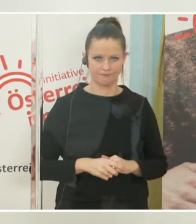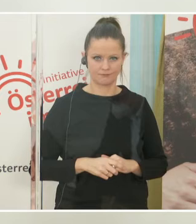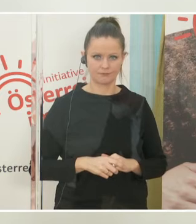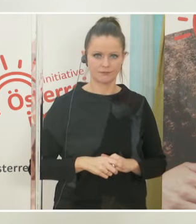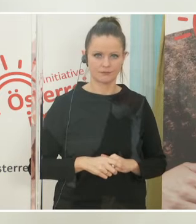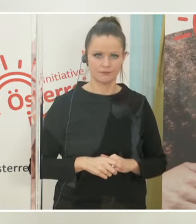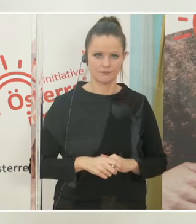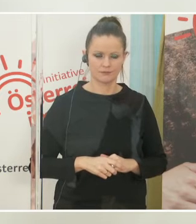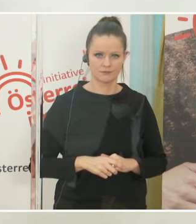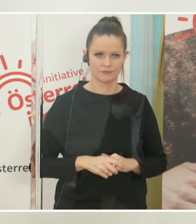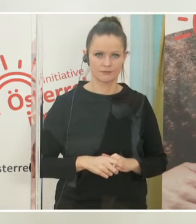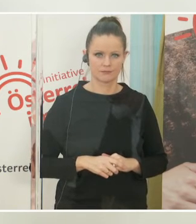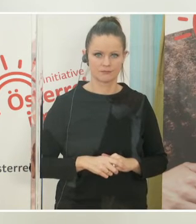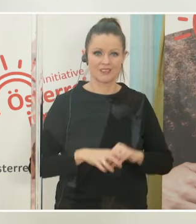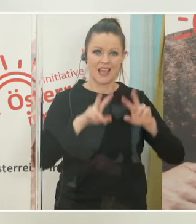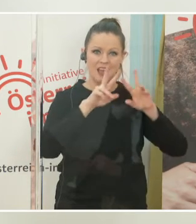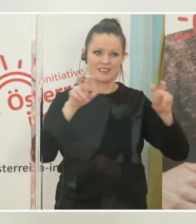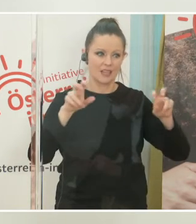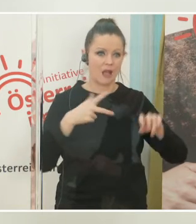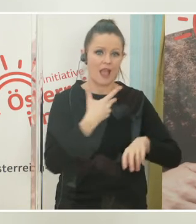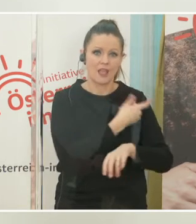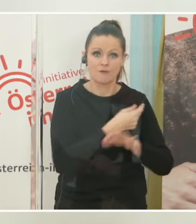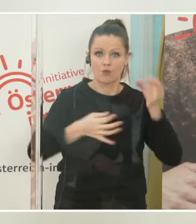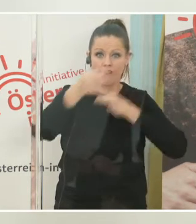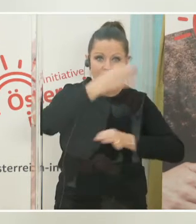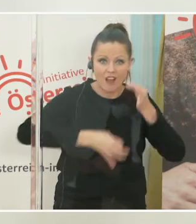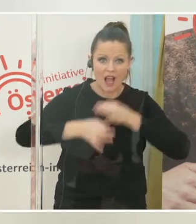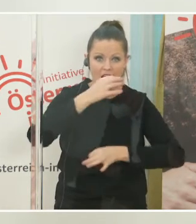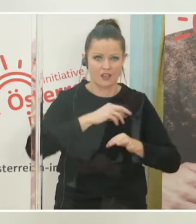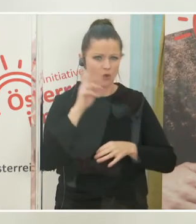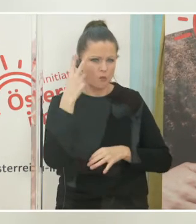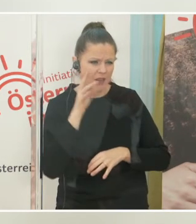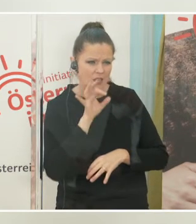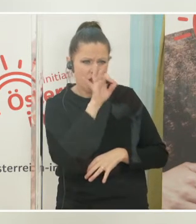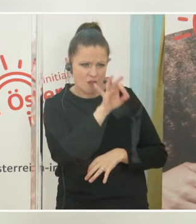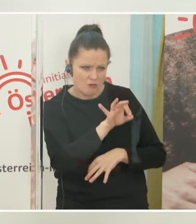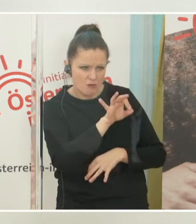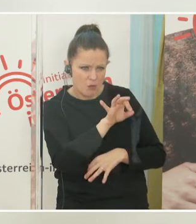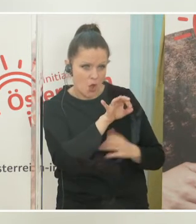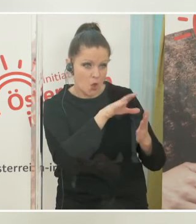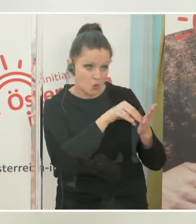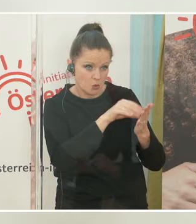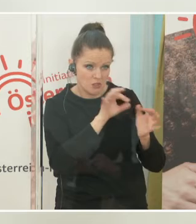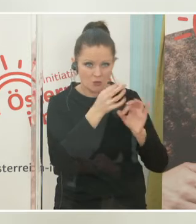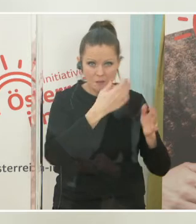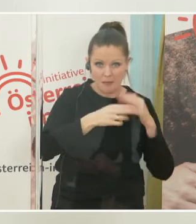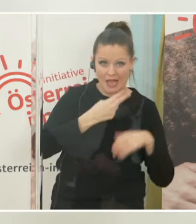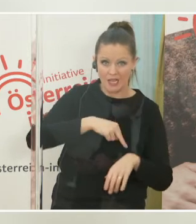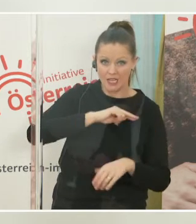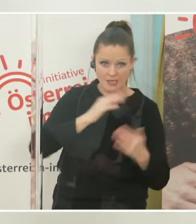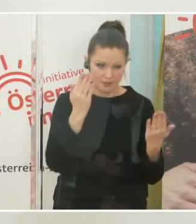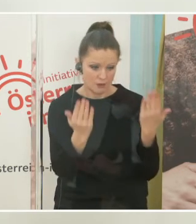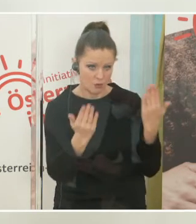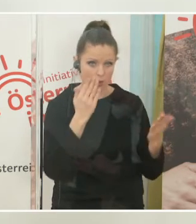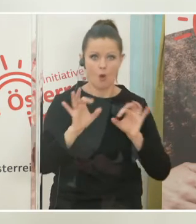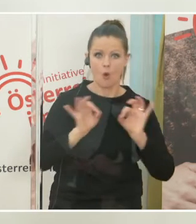Bei allen Fragen zur Impfung, bei den Überlegungen, ob die Impfung für Sie mehr Nutzen oder mehr Risiko bringt, bei